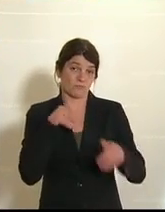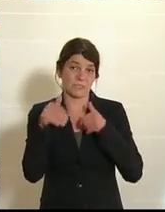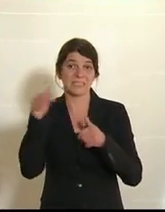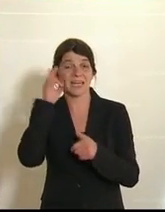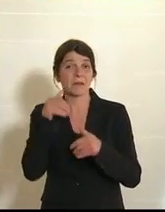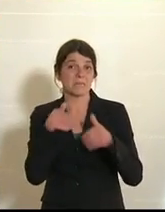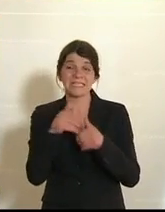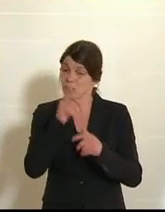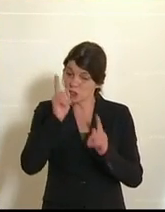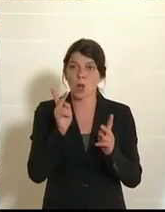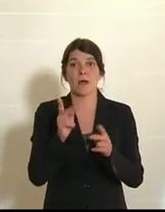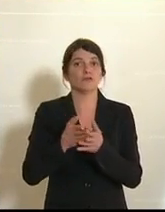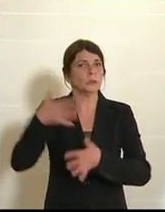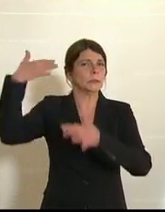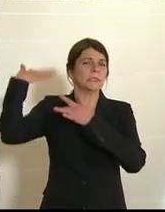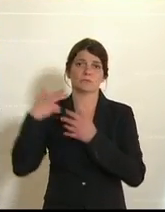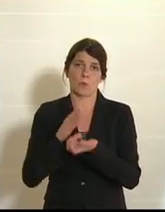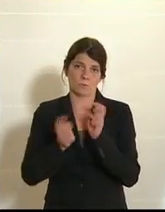Ministern umgesetzt geworden wäre. Danke. Danke.